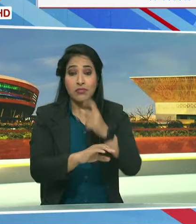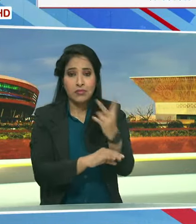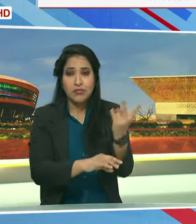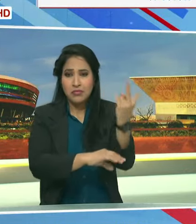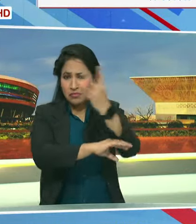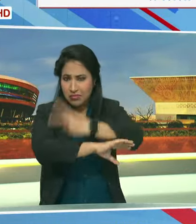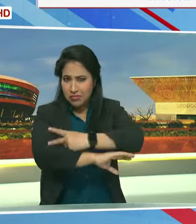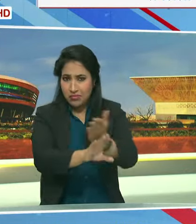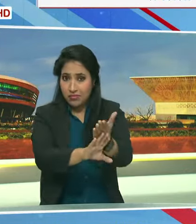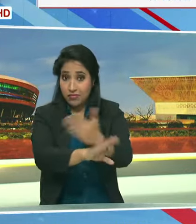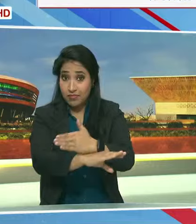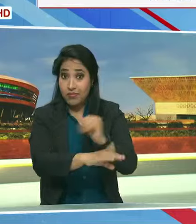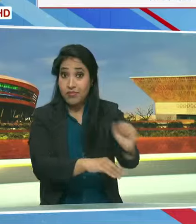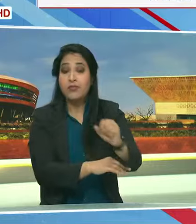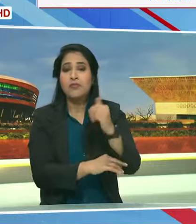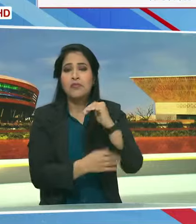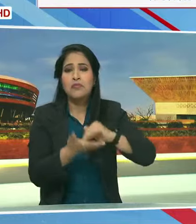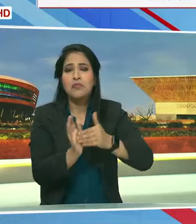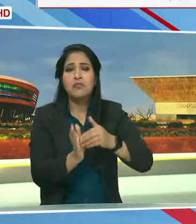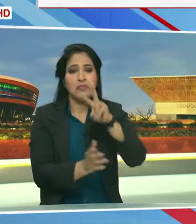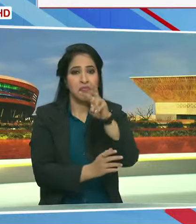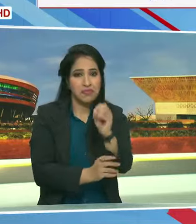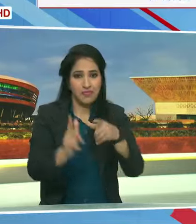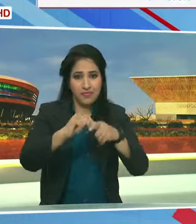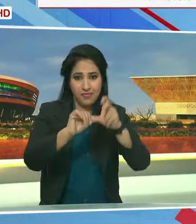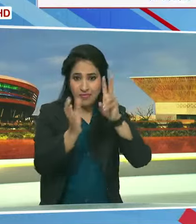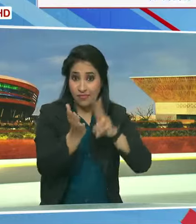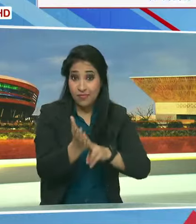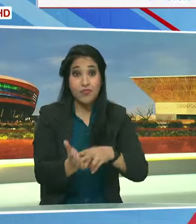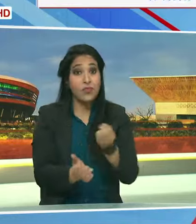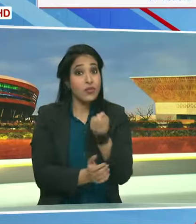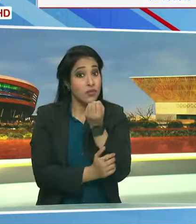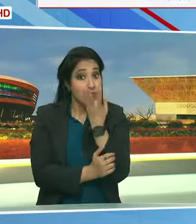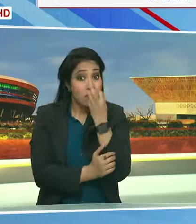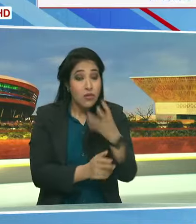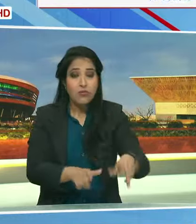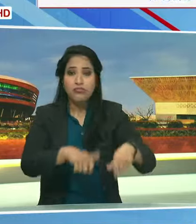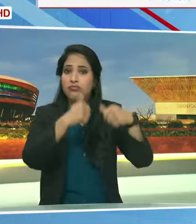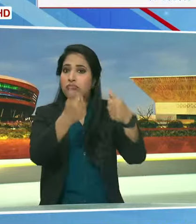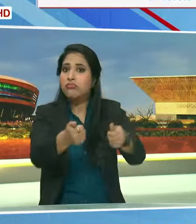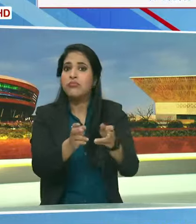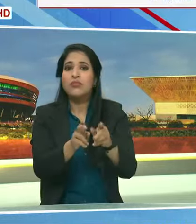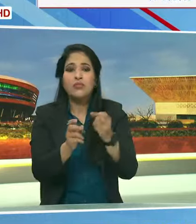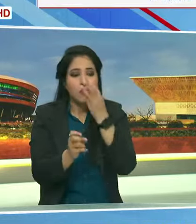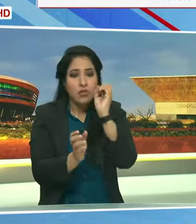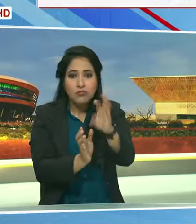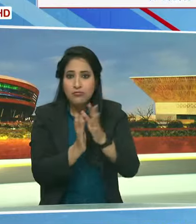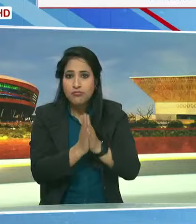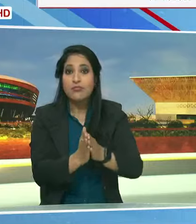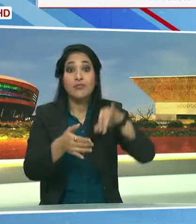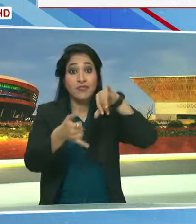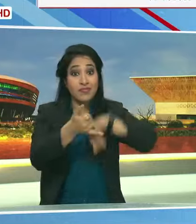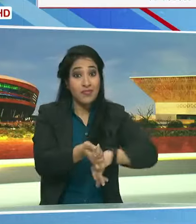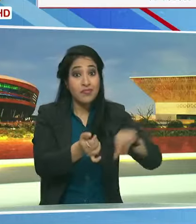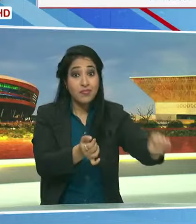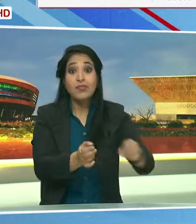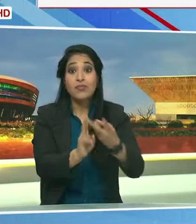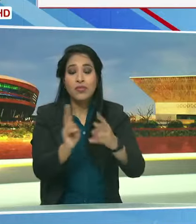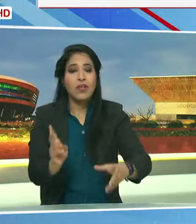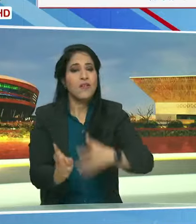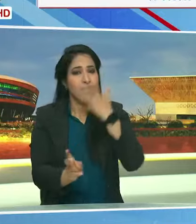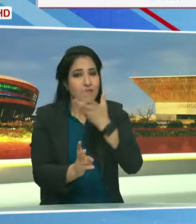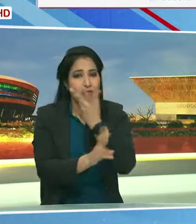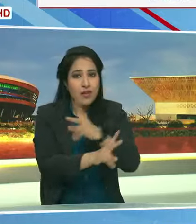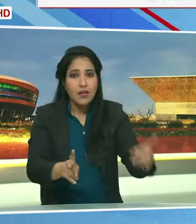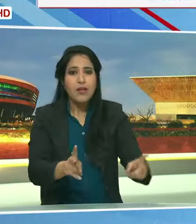दो दिन पूर्व यानि की 20 जनवरी को पुषपा धिवास, शरकरा धिवास और फला